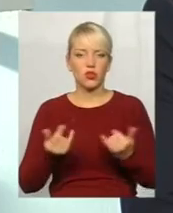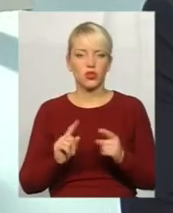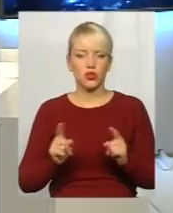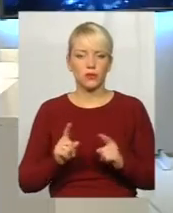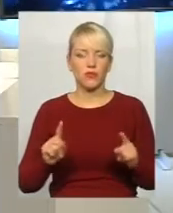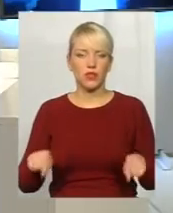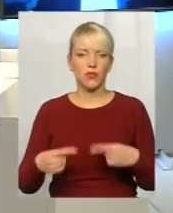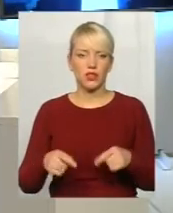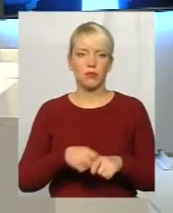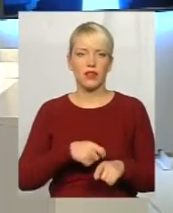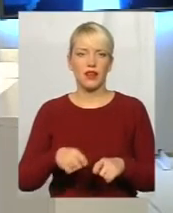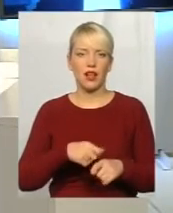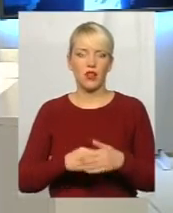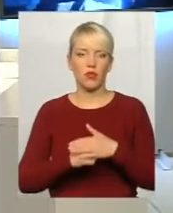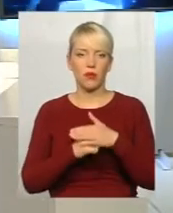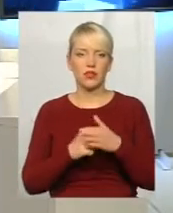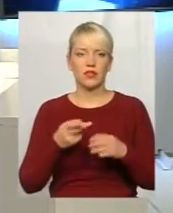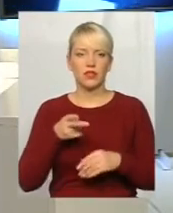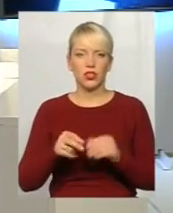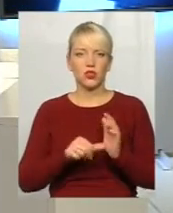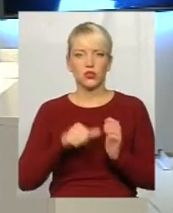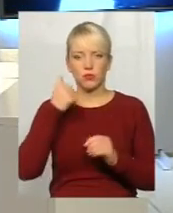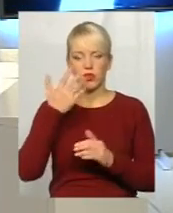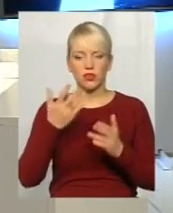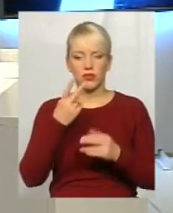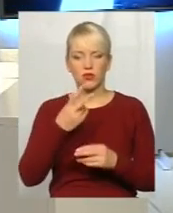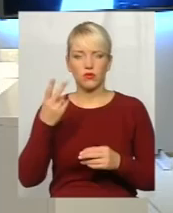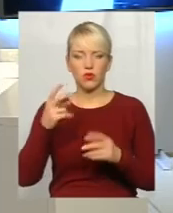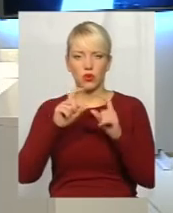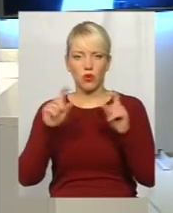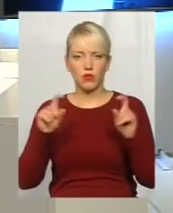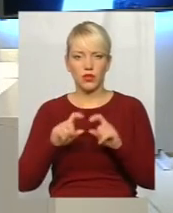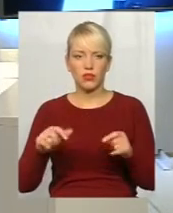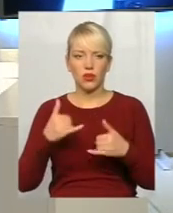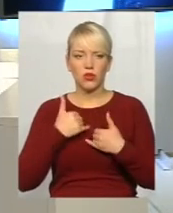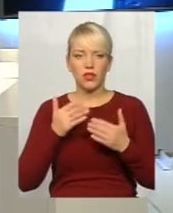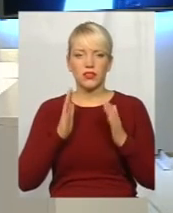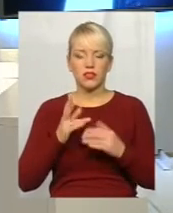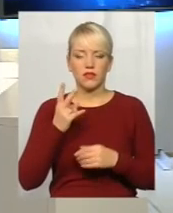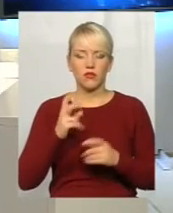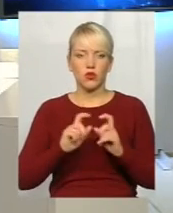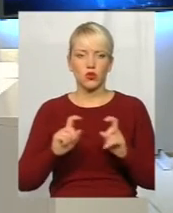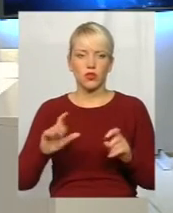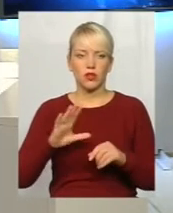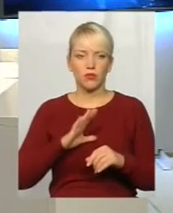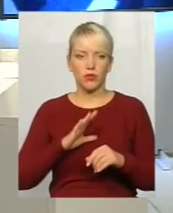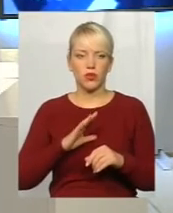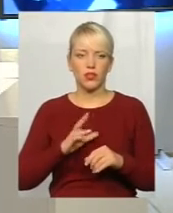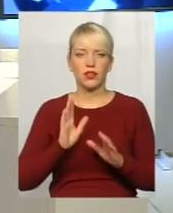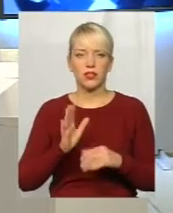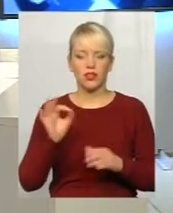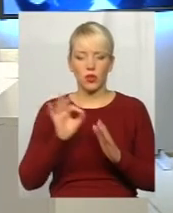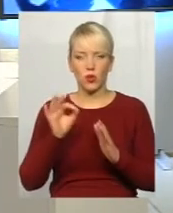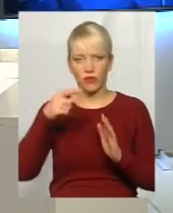матеріальну базу. Якщо ще в 2006 році з 22 об'єктів, в тільки в двох школах були об'єктах, тільки туалети